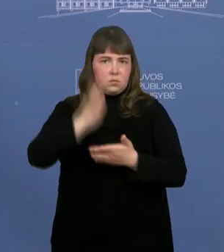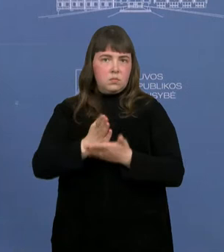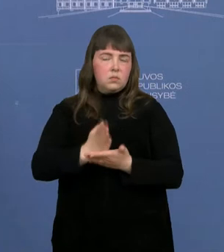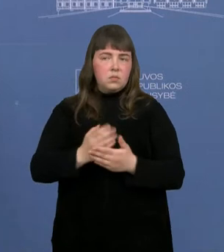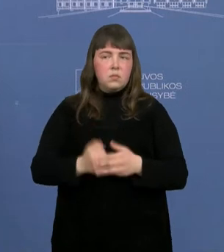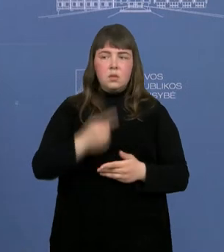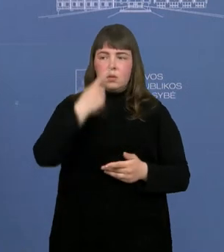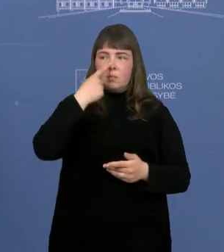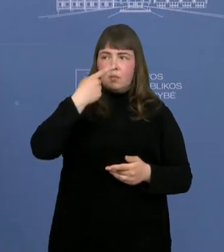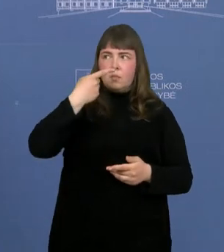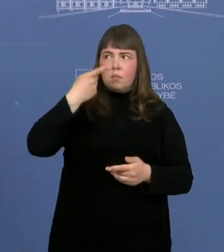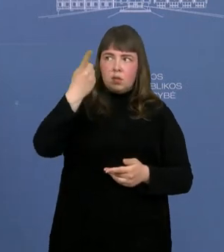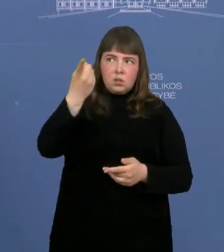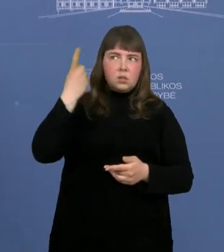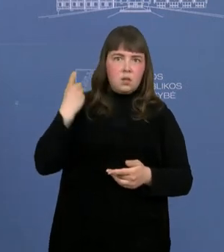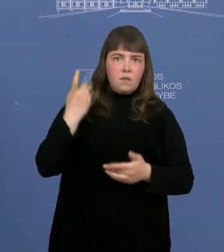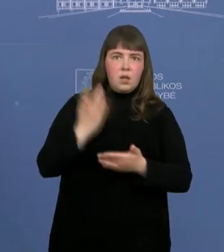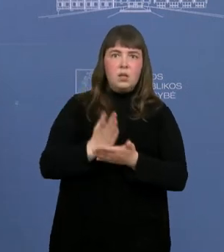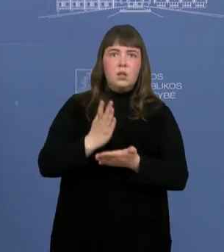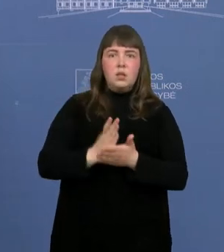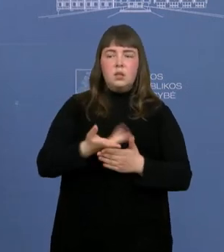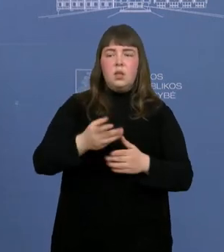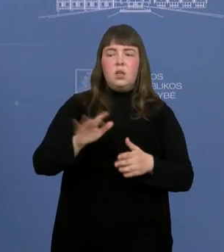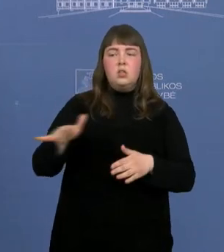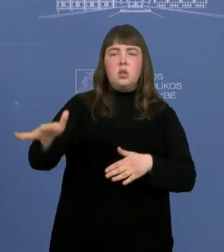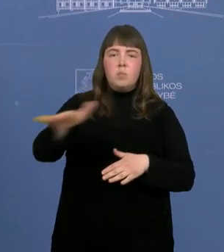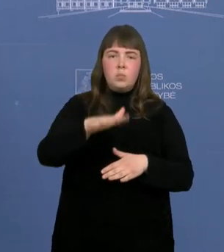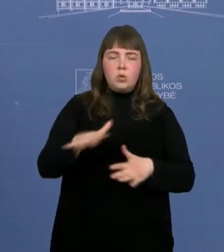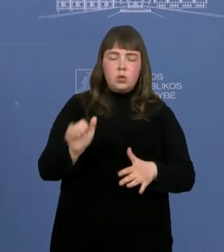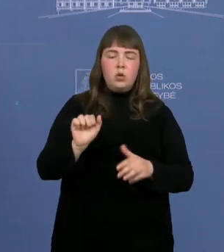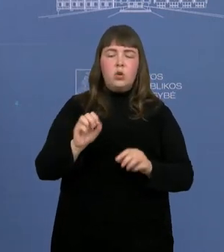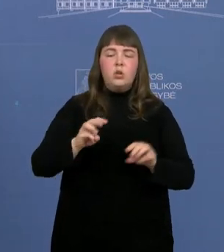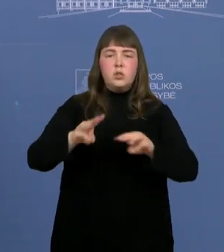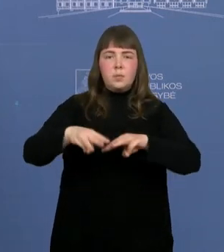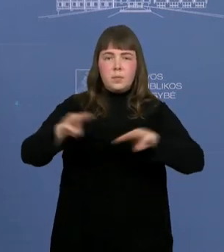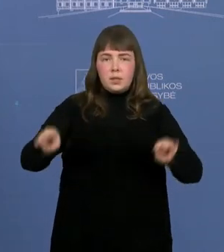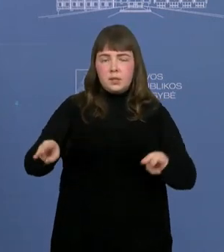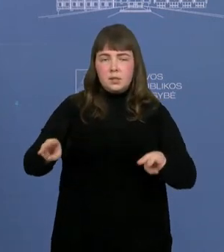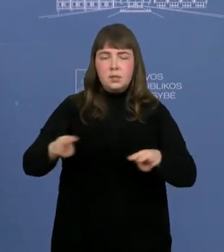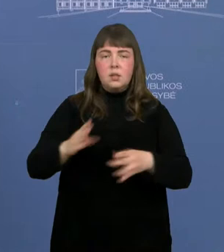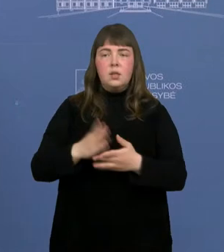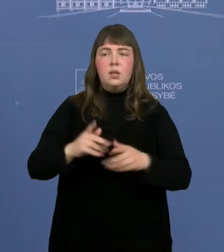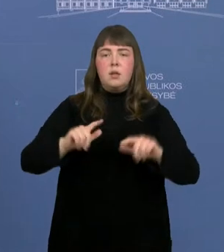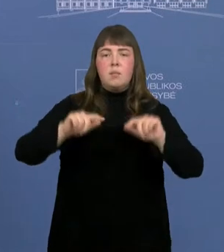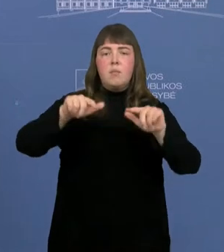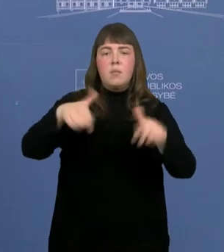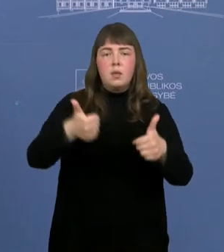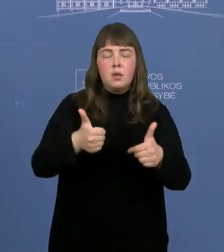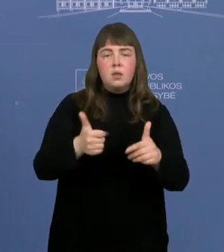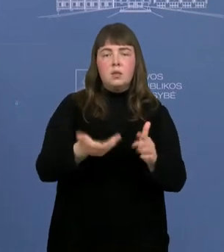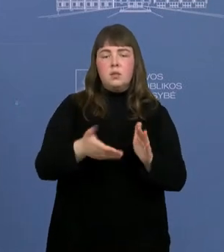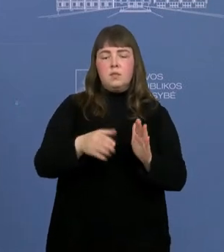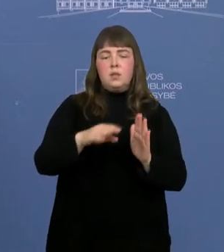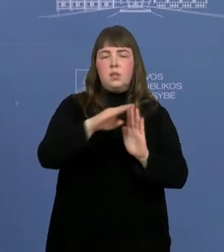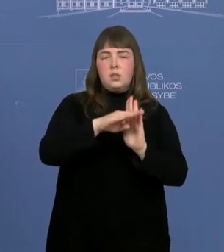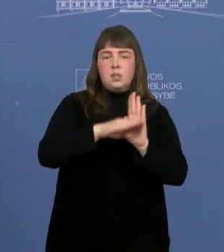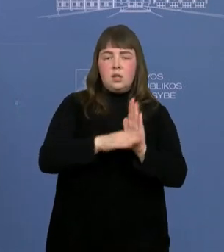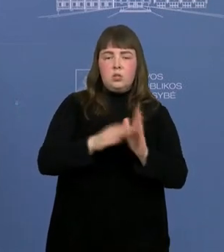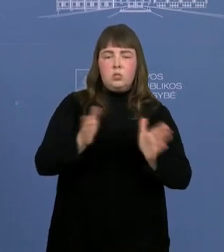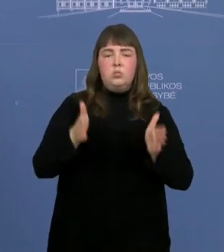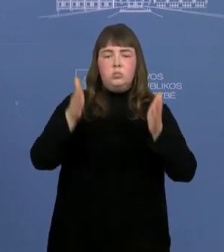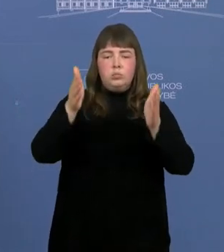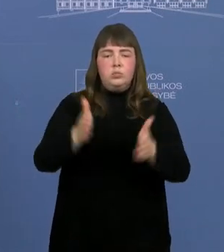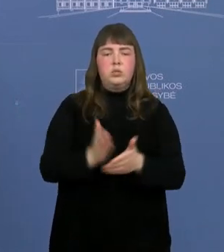praeitą savaitę, vyriausybėje mes iš šiopnikos ministerijos perdavėm, eiliai statymų pakietų, tai su jais būtų, iš esmės, į Seimą